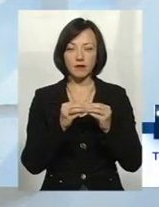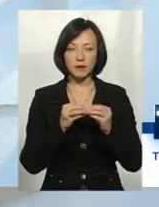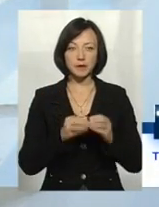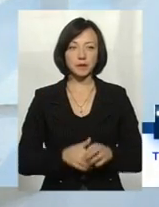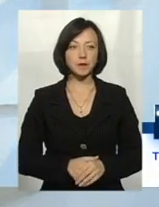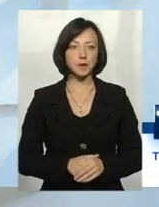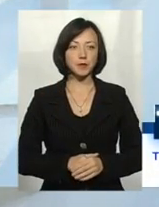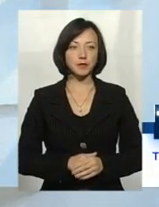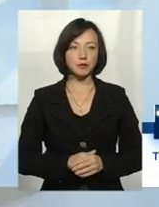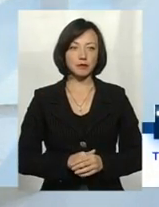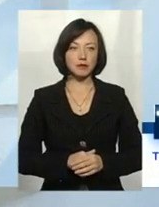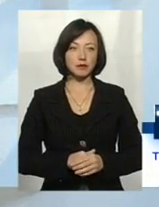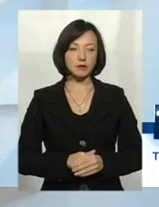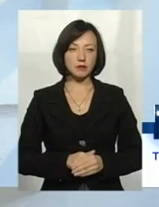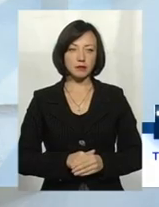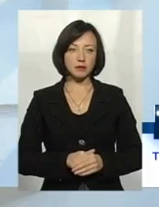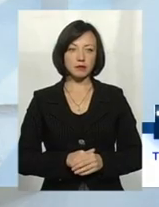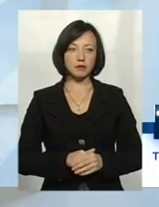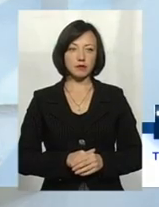619060.